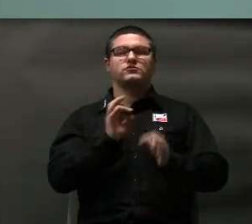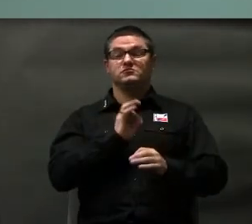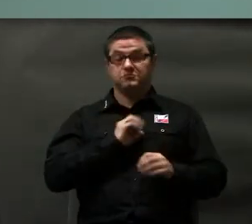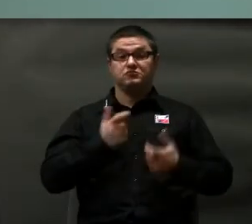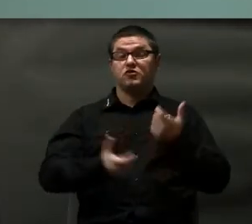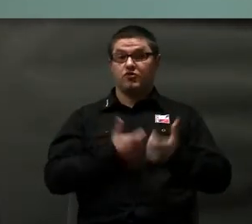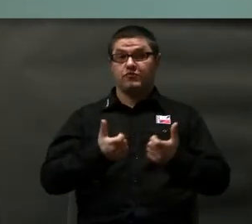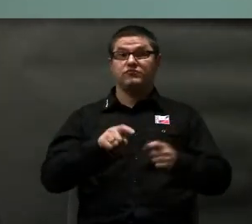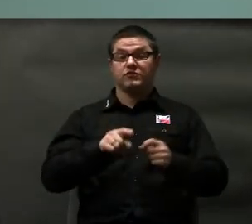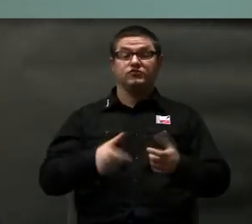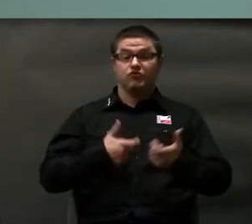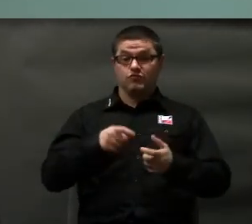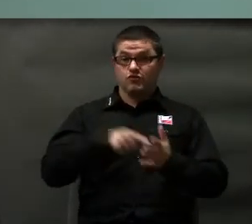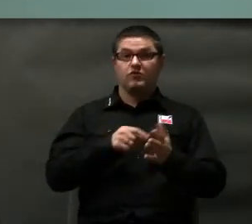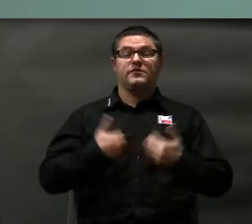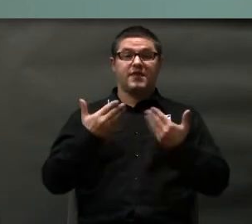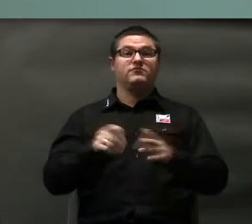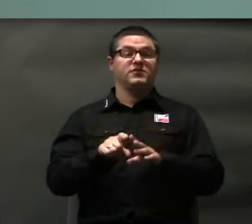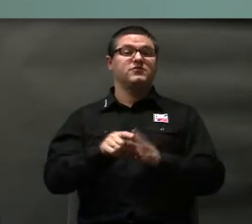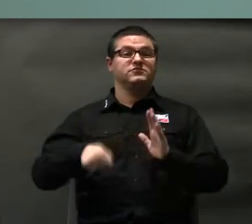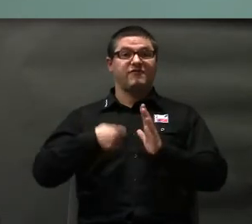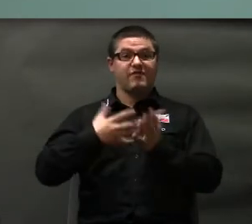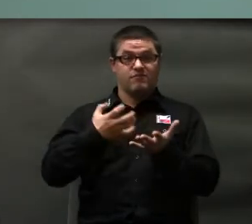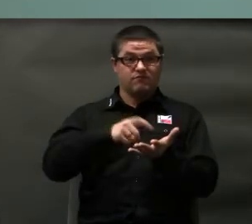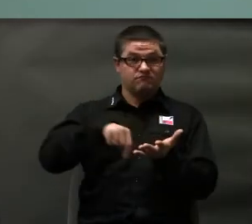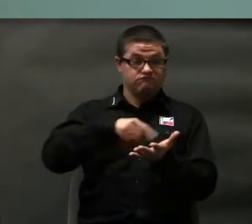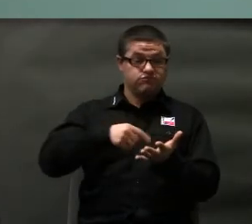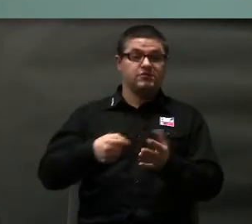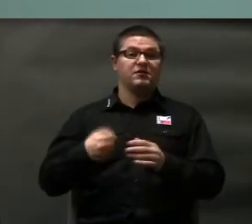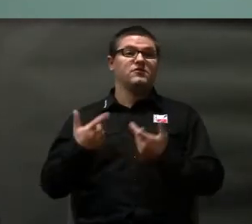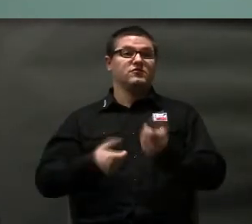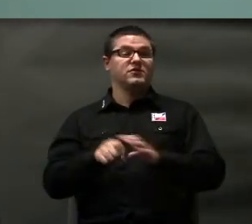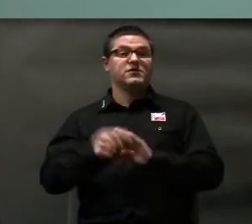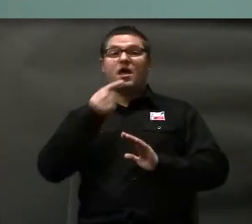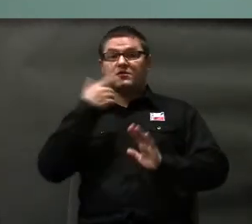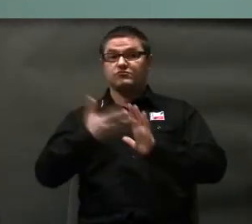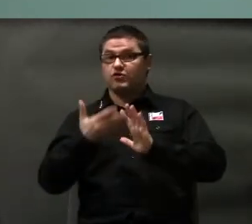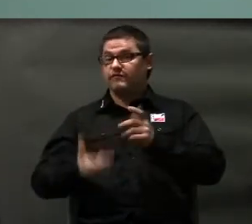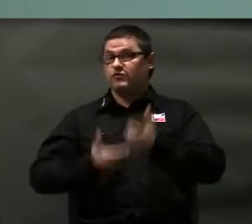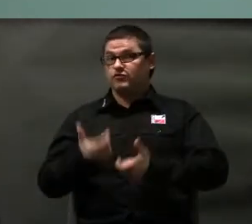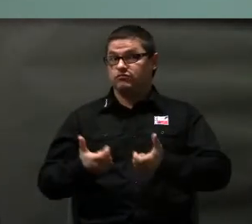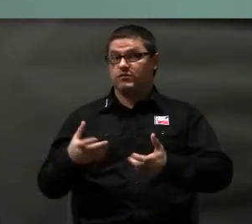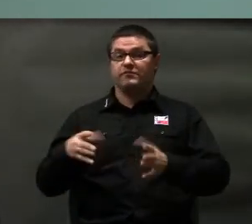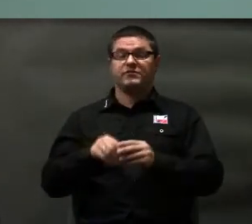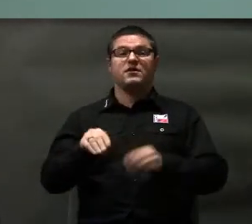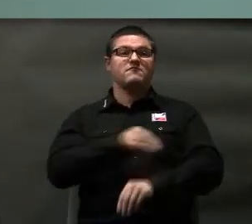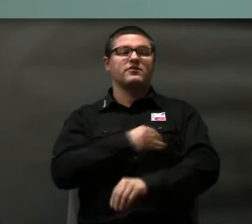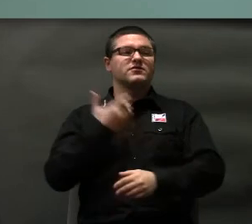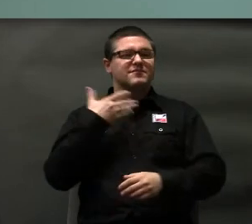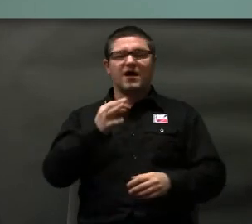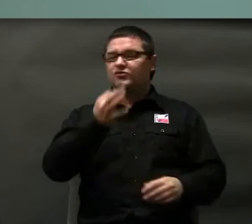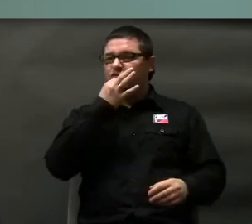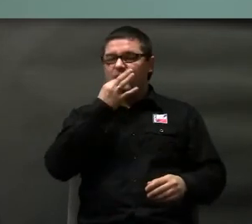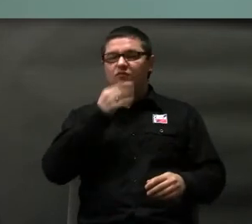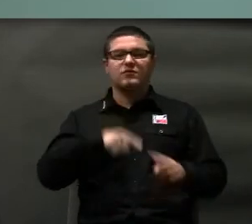wydajmy ją w wersji elektronicznej, wydajmy ją też w wersji w języku migowym. Dzisiaj takich materiałów jest bardzo